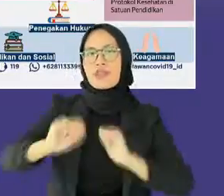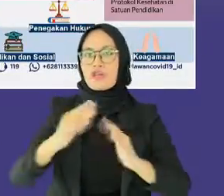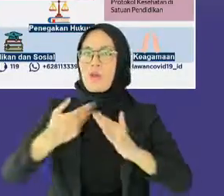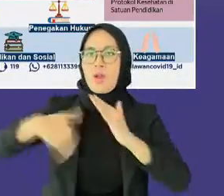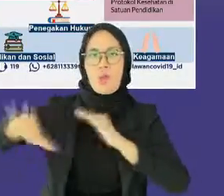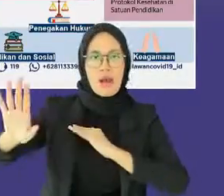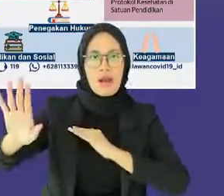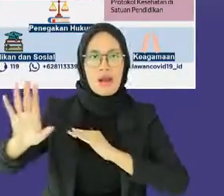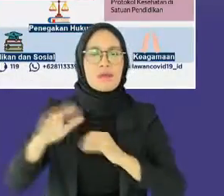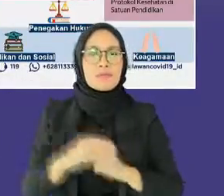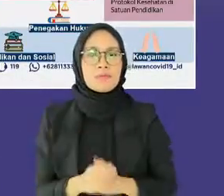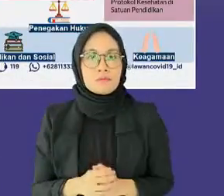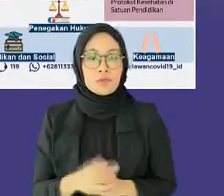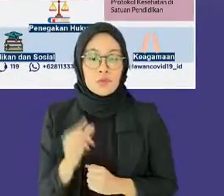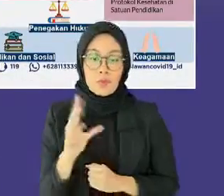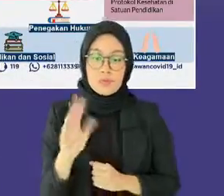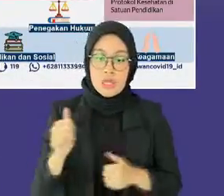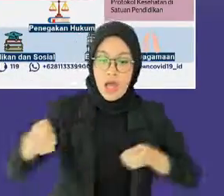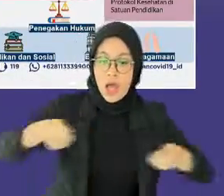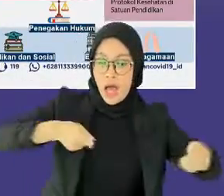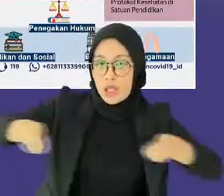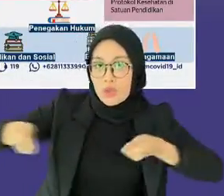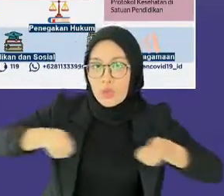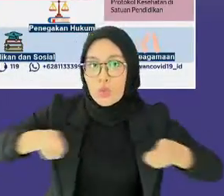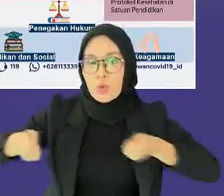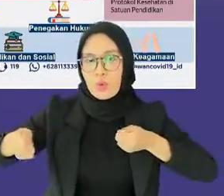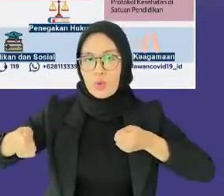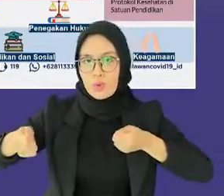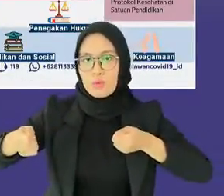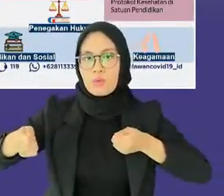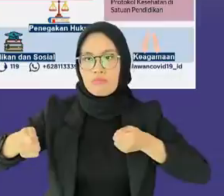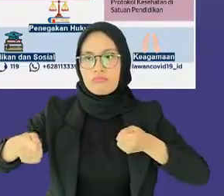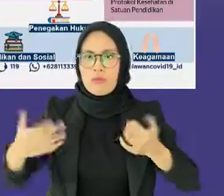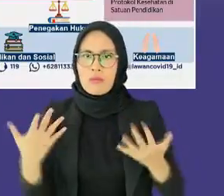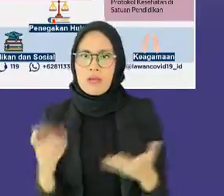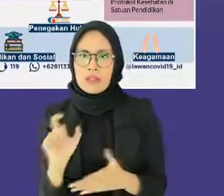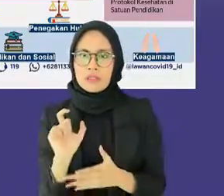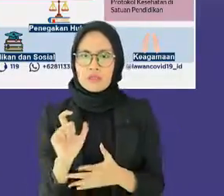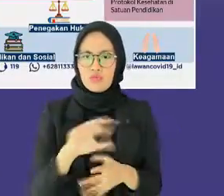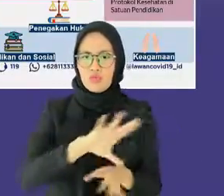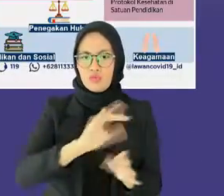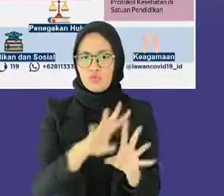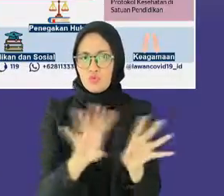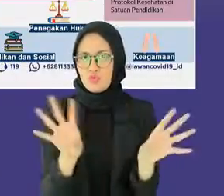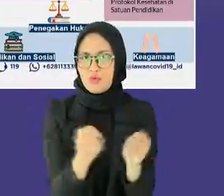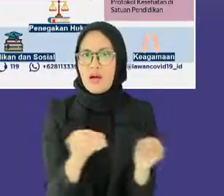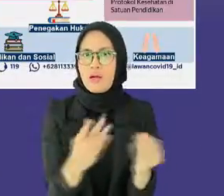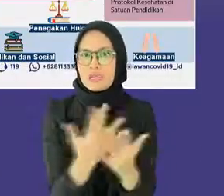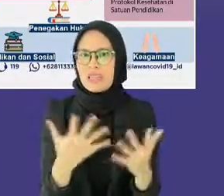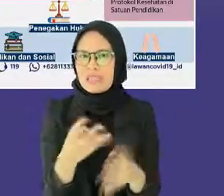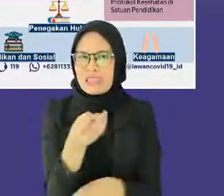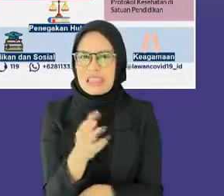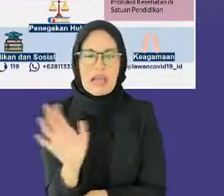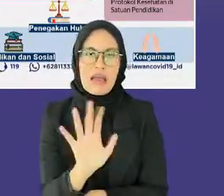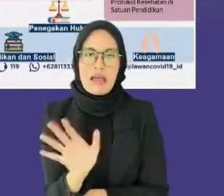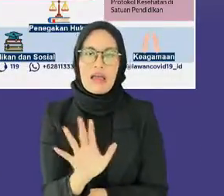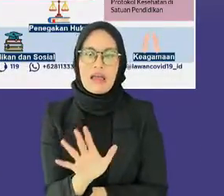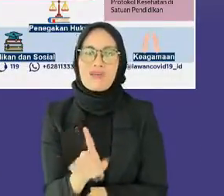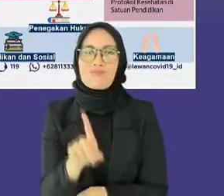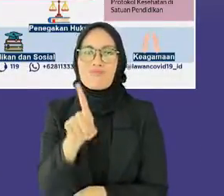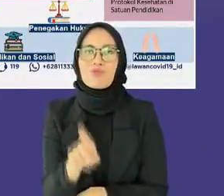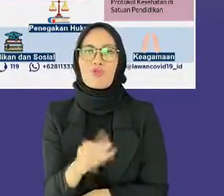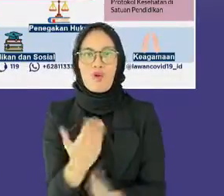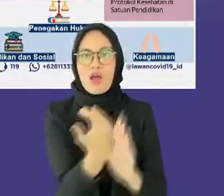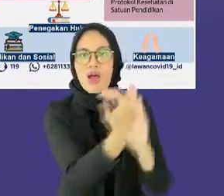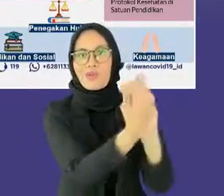untuk dapat mengatur aspek kehidupan dan jumlah masyarakat yang tidak sedikit, maka diperlukan kebijakan khusus